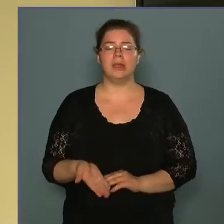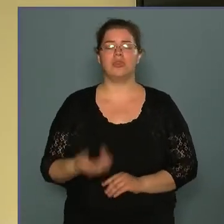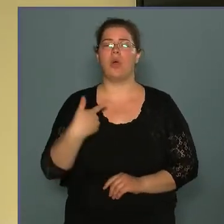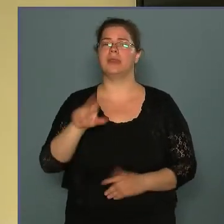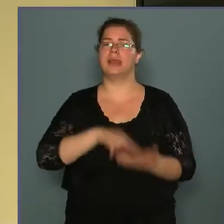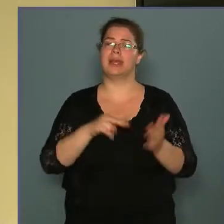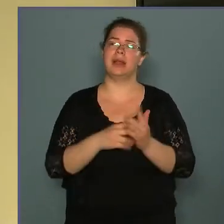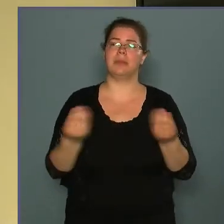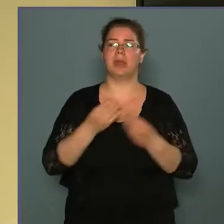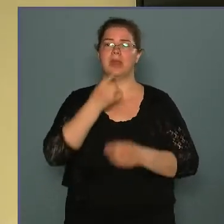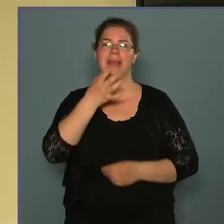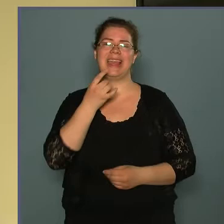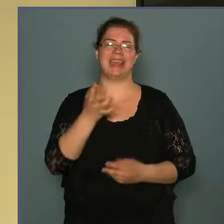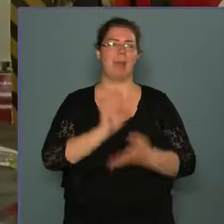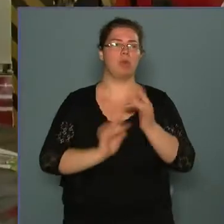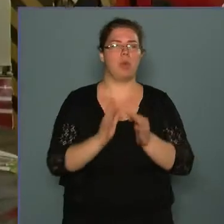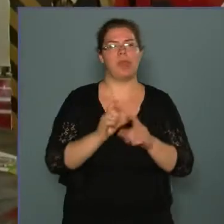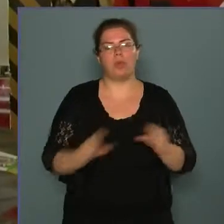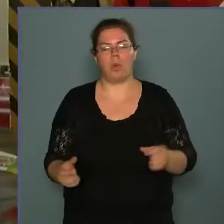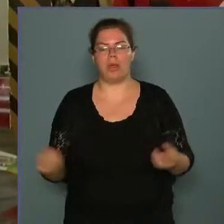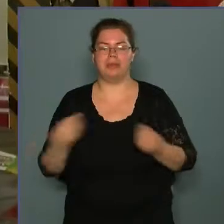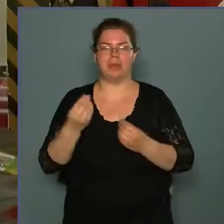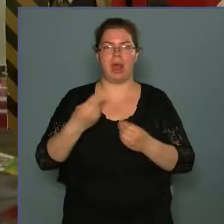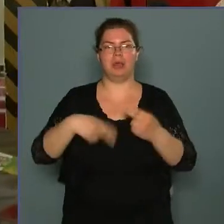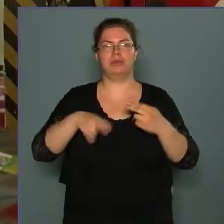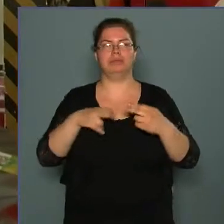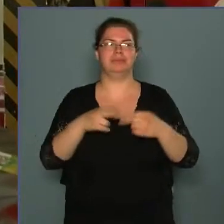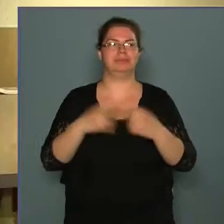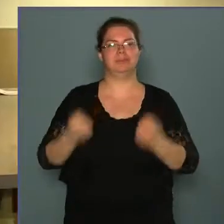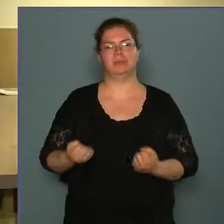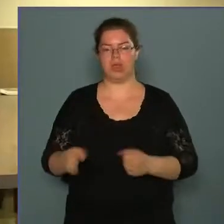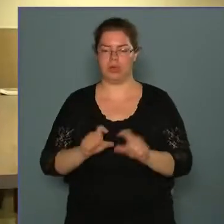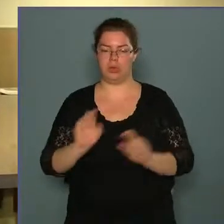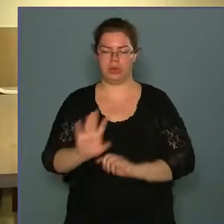ami leginkább tüzet okoz, mi az, ami a legtöbb fejtörést okozza önöknek?